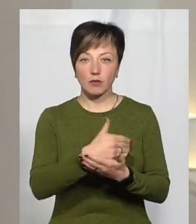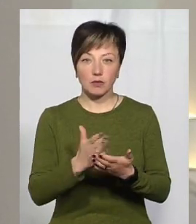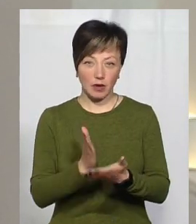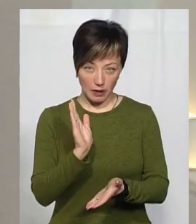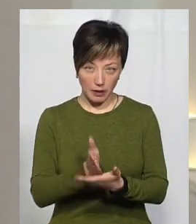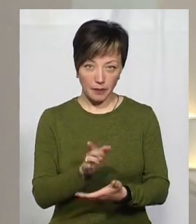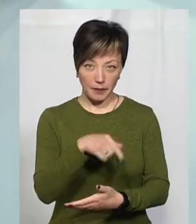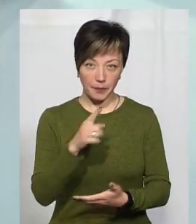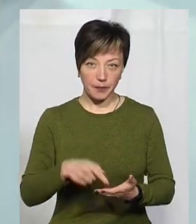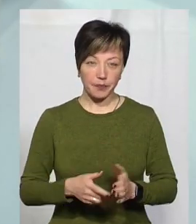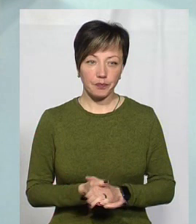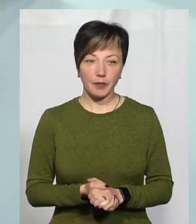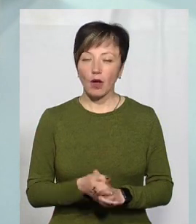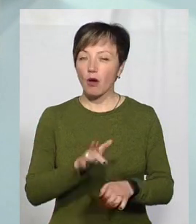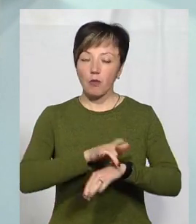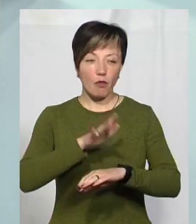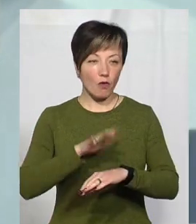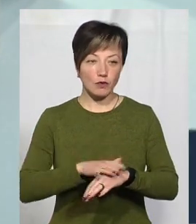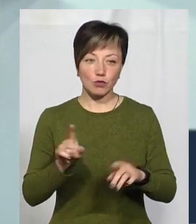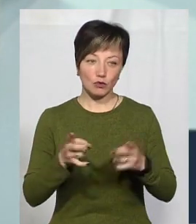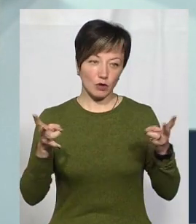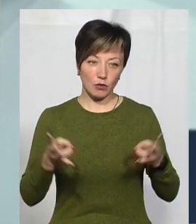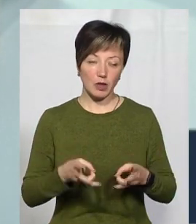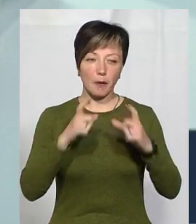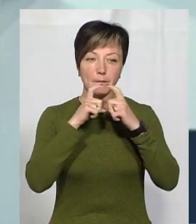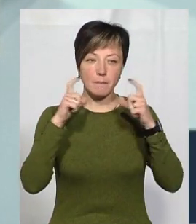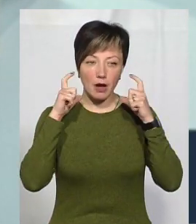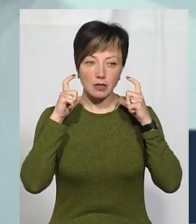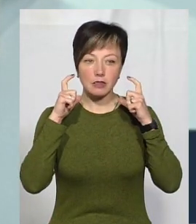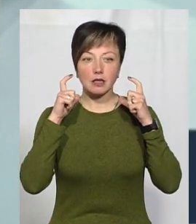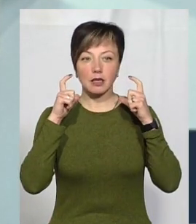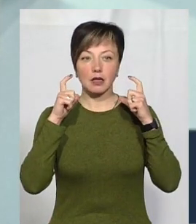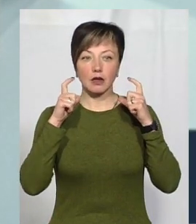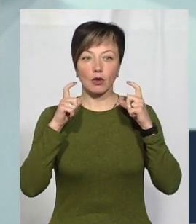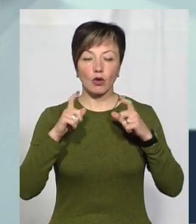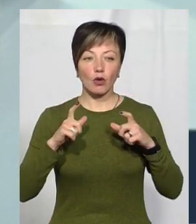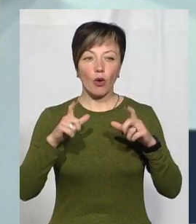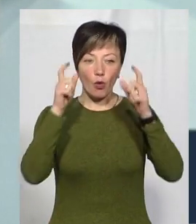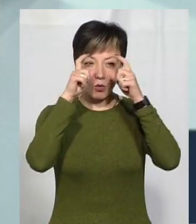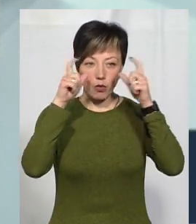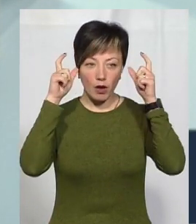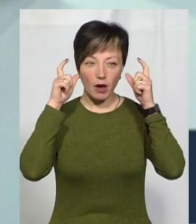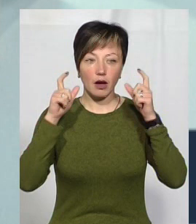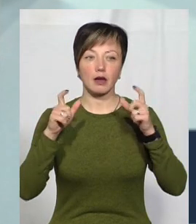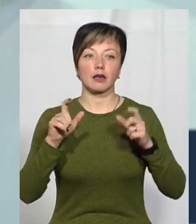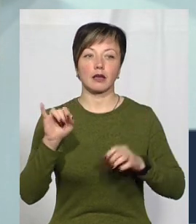забезпечені? Повністю ті, які необхідні. І маски, і окуляри,